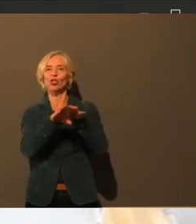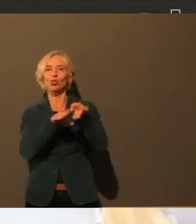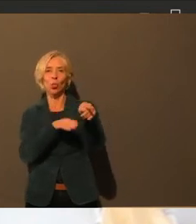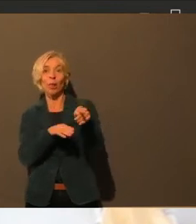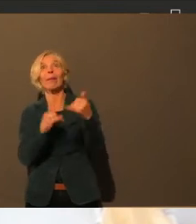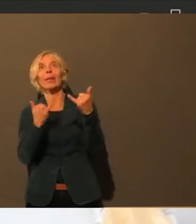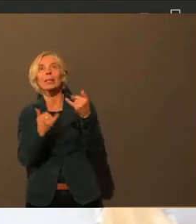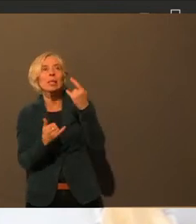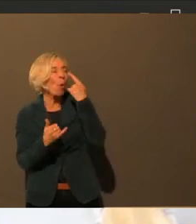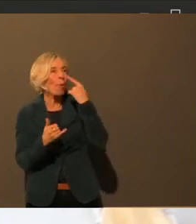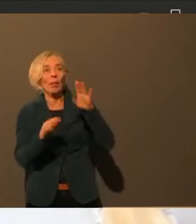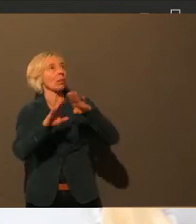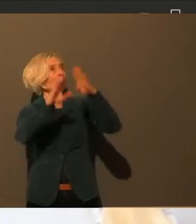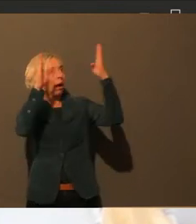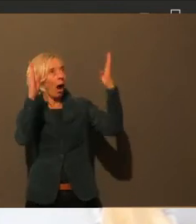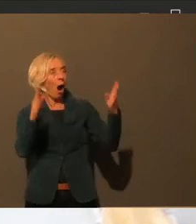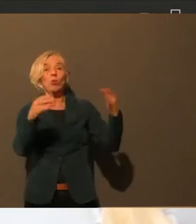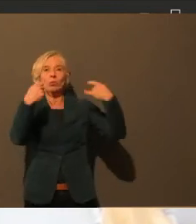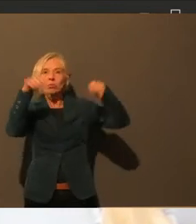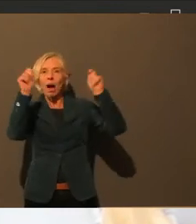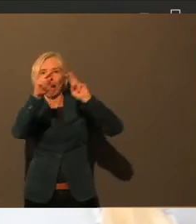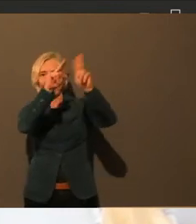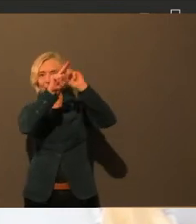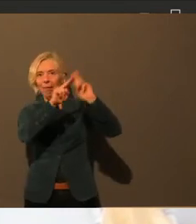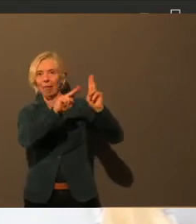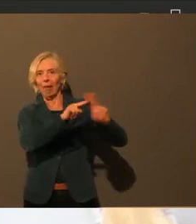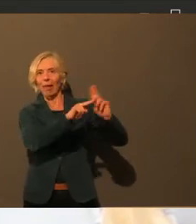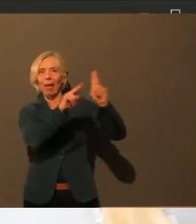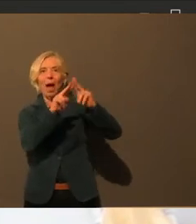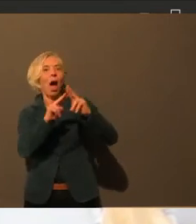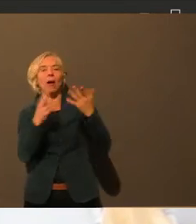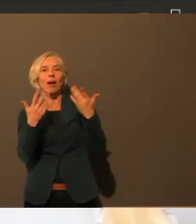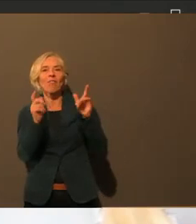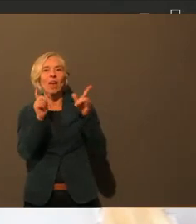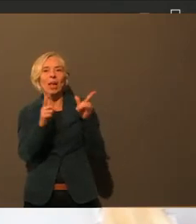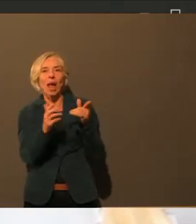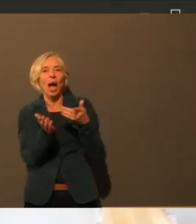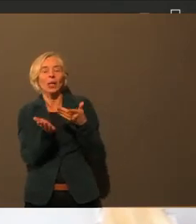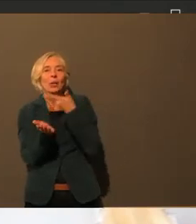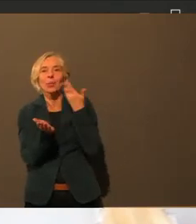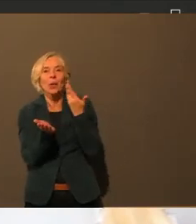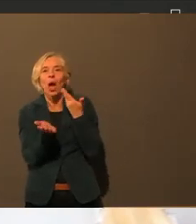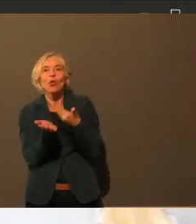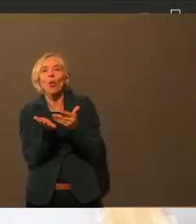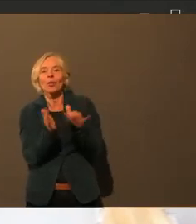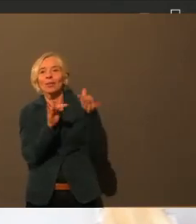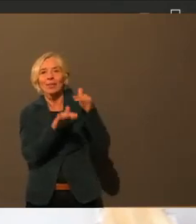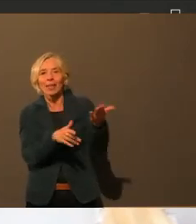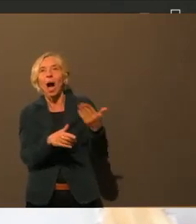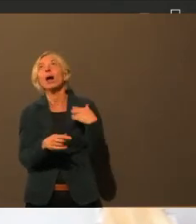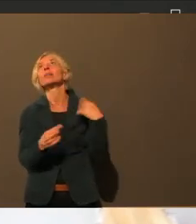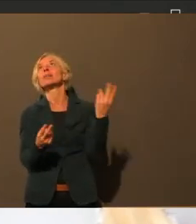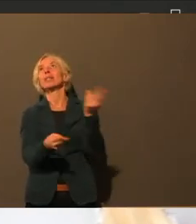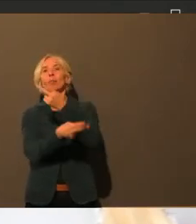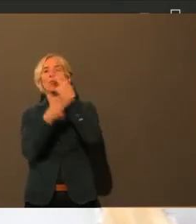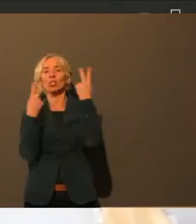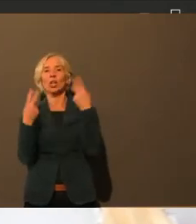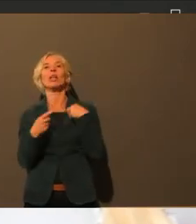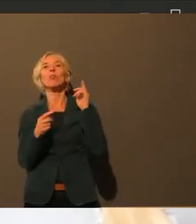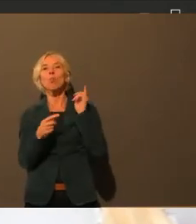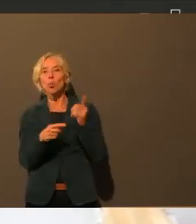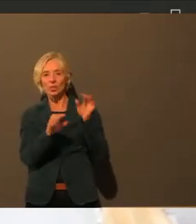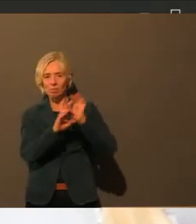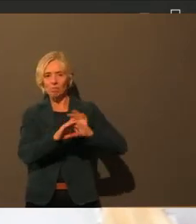-Vernetzung geben. Das möchte ich an der Stelle auch sagen. Das ist mir vollkommen bewusst, dass wir da auch noch zwischen den Schulen